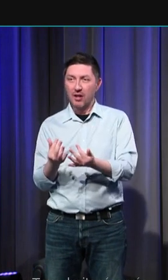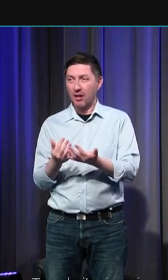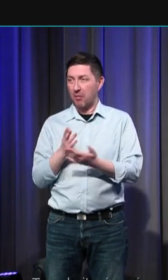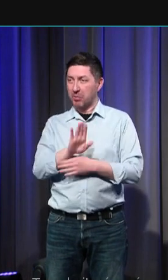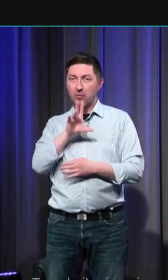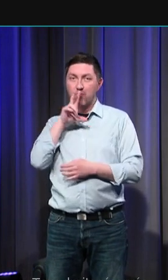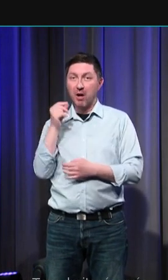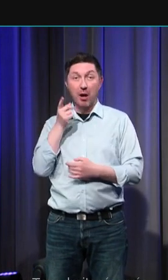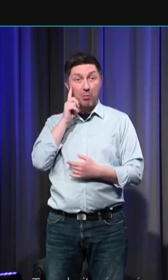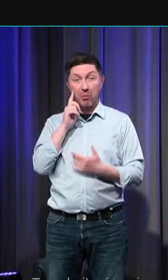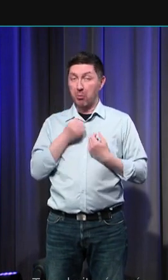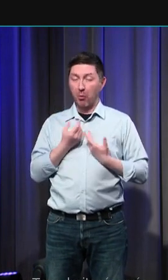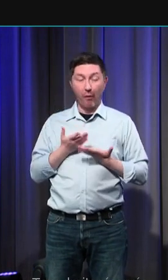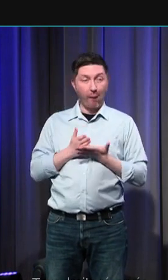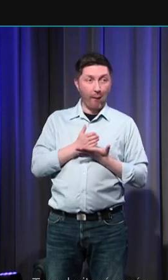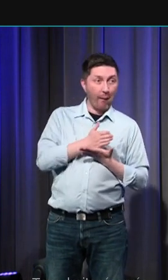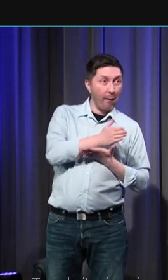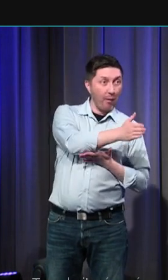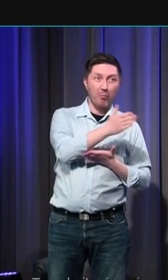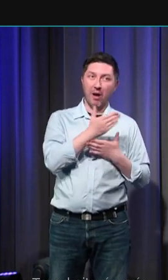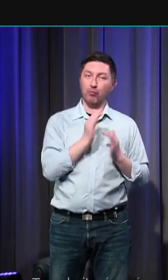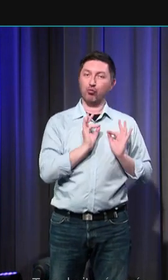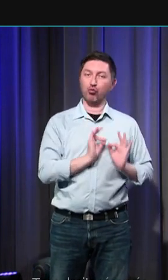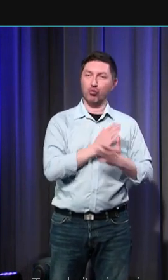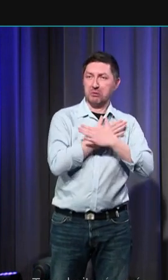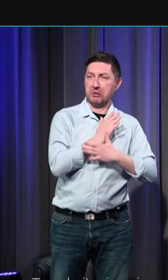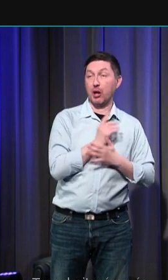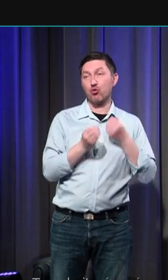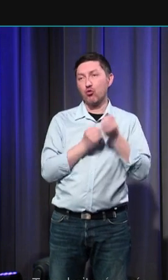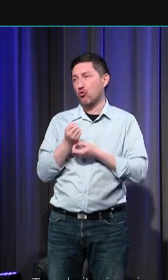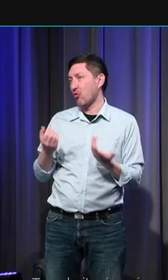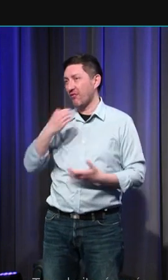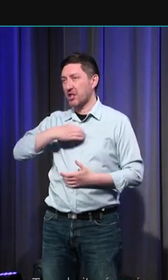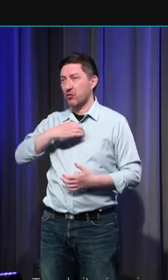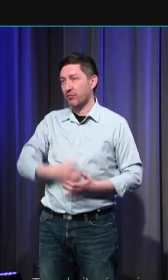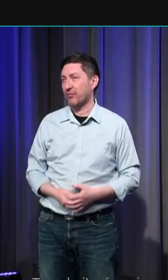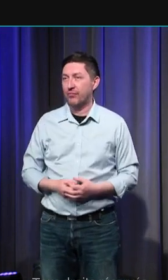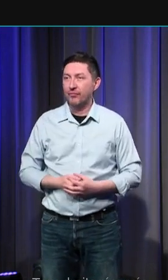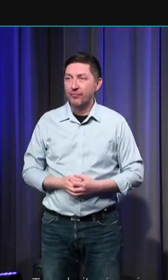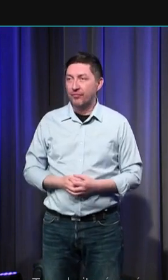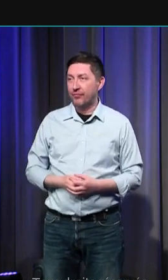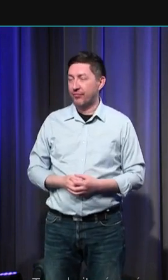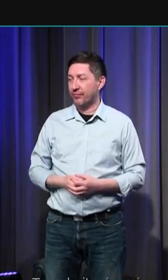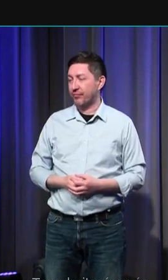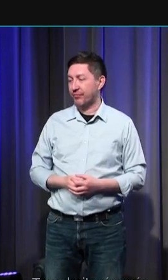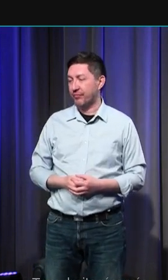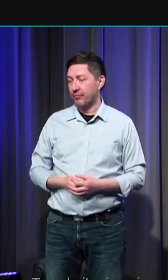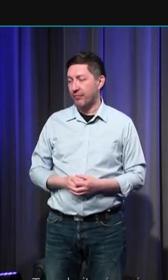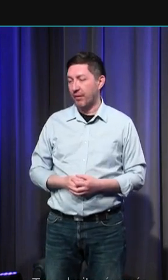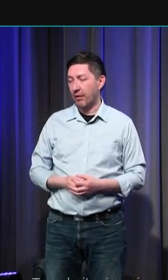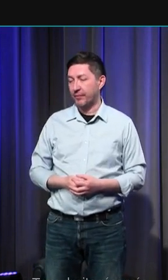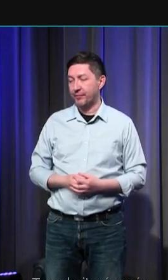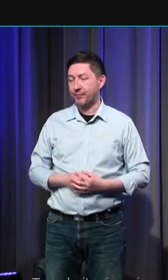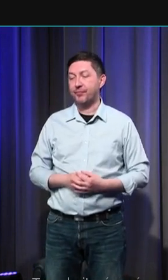vers la vertu que vers le vice. Cela signifie aussi, pour Augustin, et autre trait qui va bien marquer la